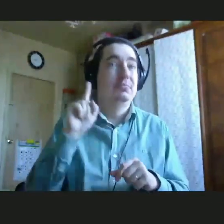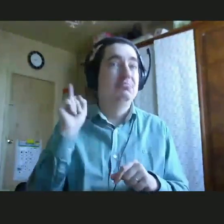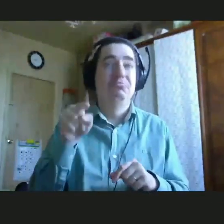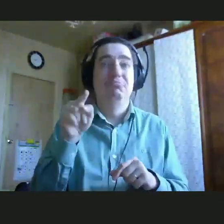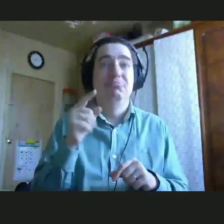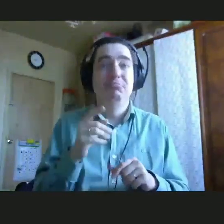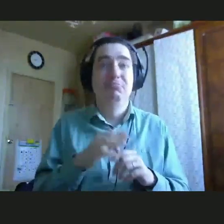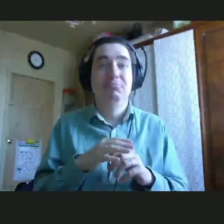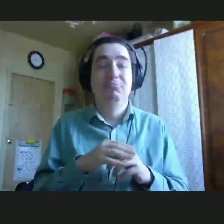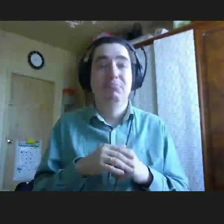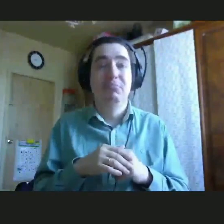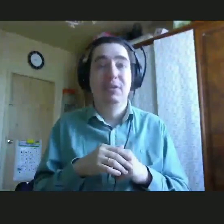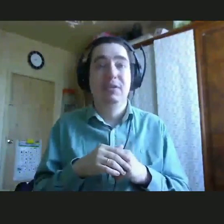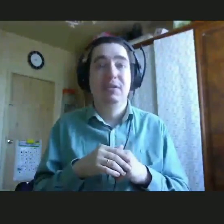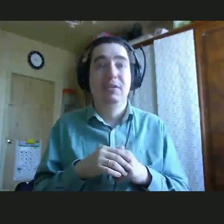ДЦПшников.